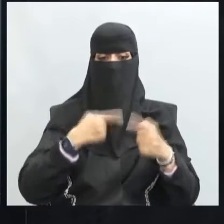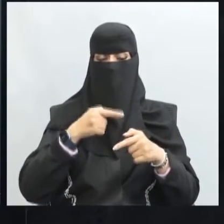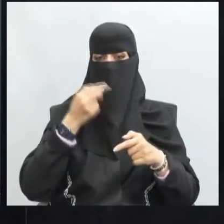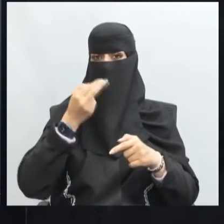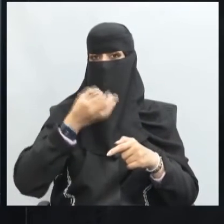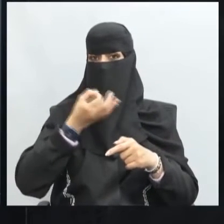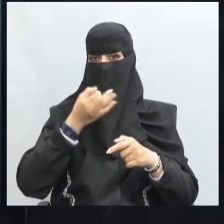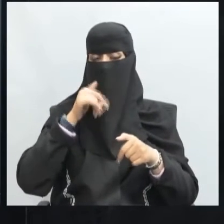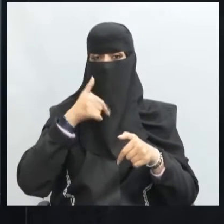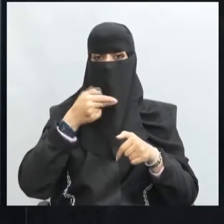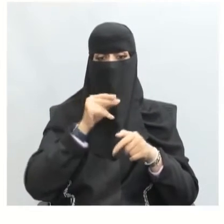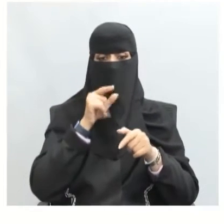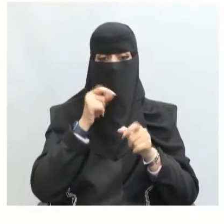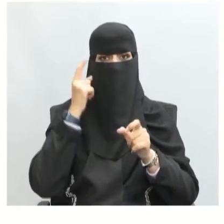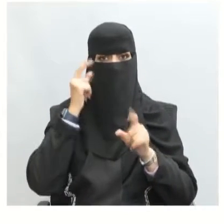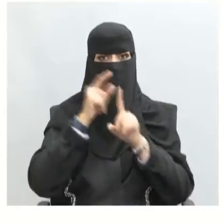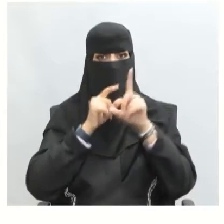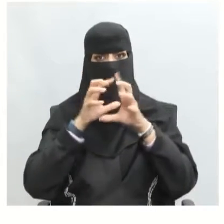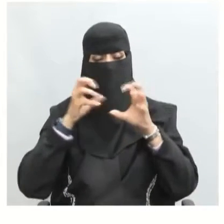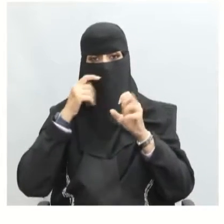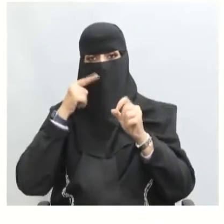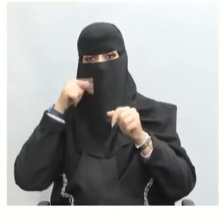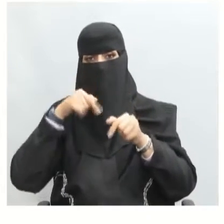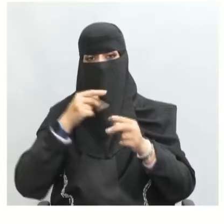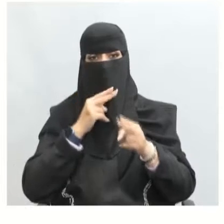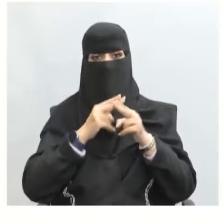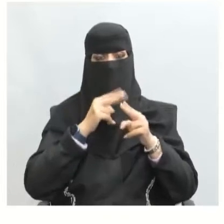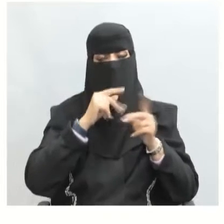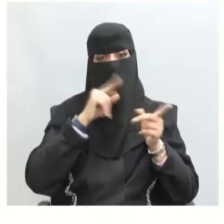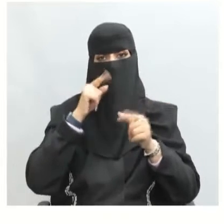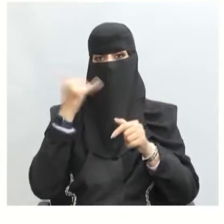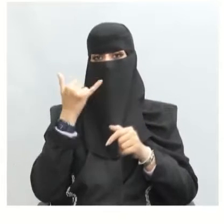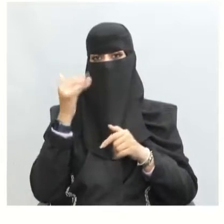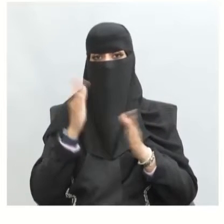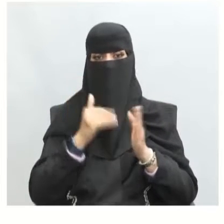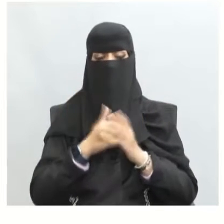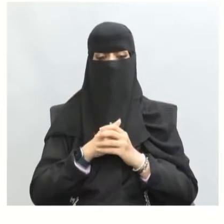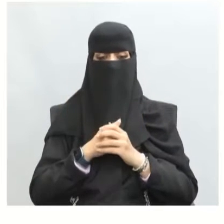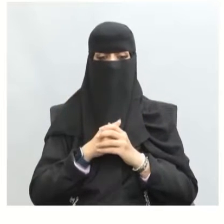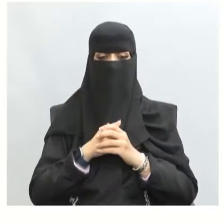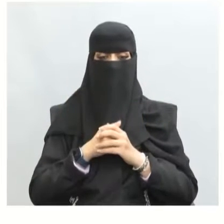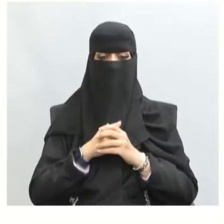حديثنا عن مفهوم الحوار وأهميته